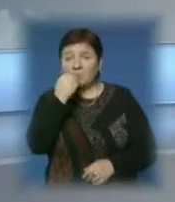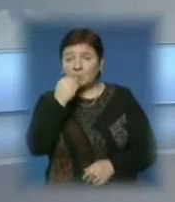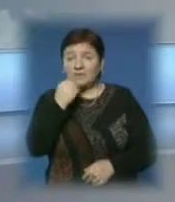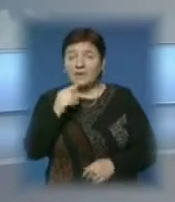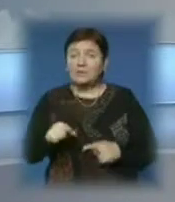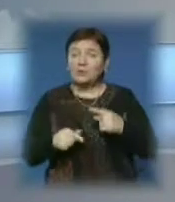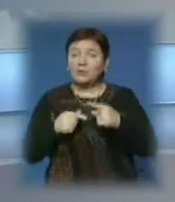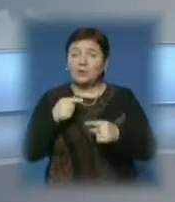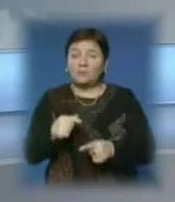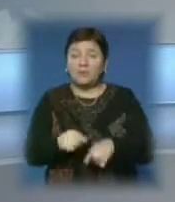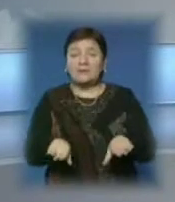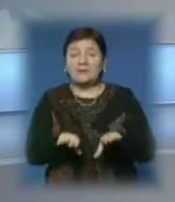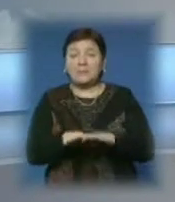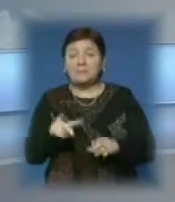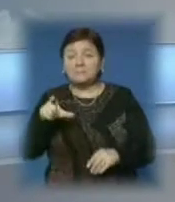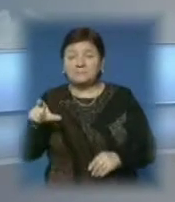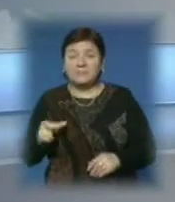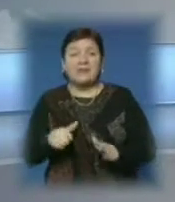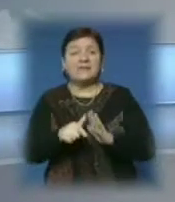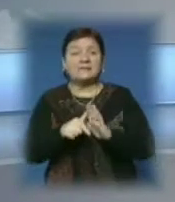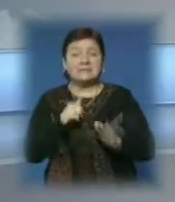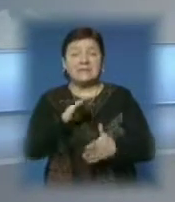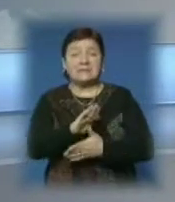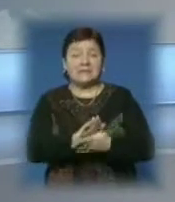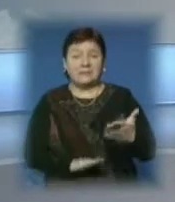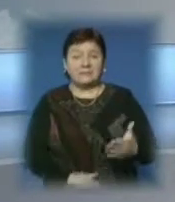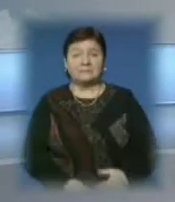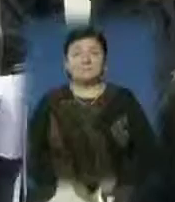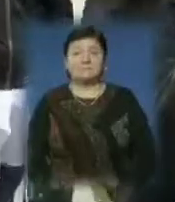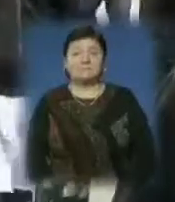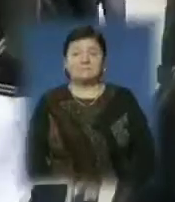краю перейти на органічну продукцію, дізнавалася Наталія Ігнаці.